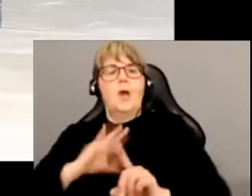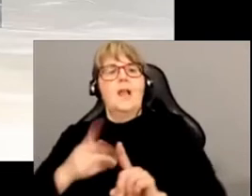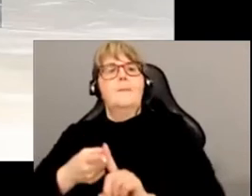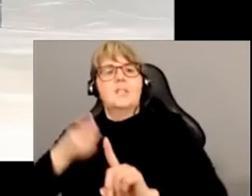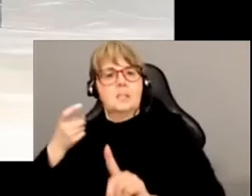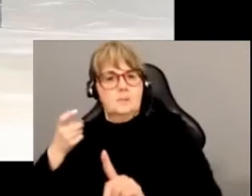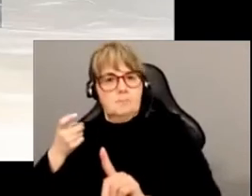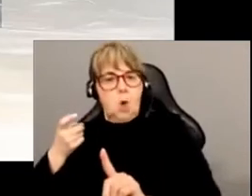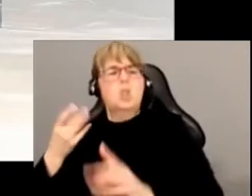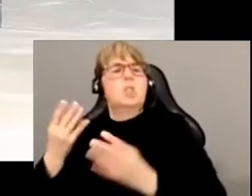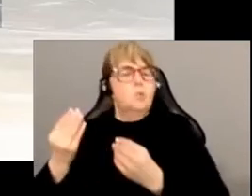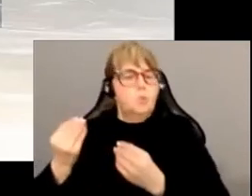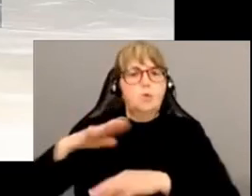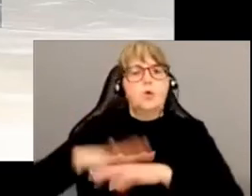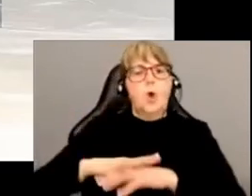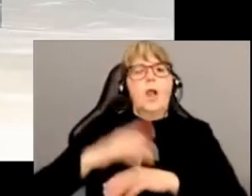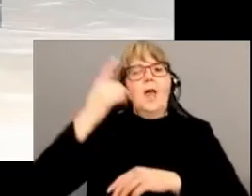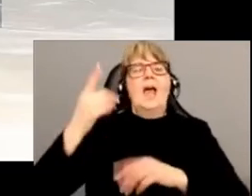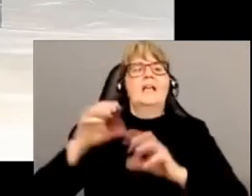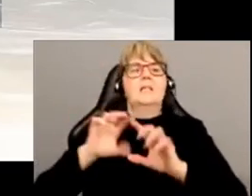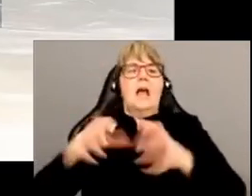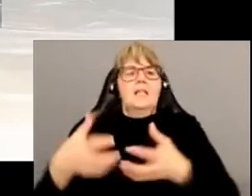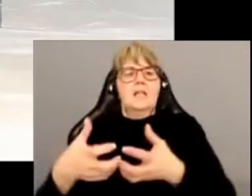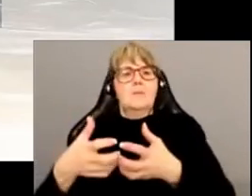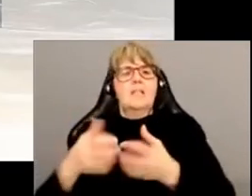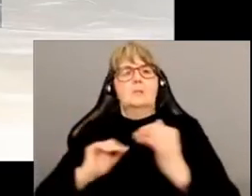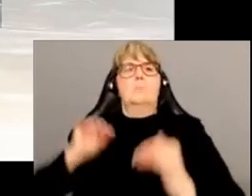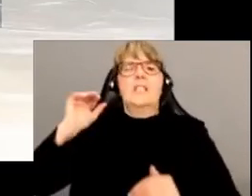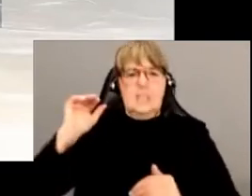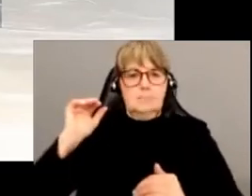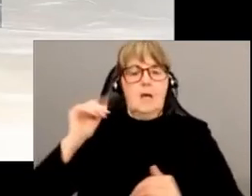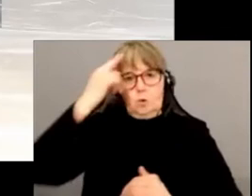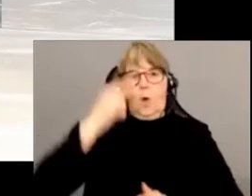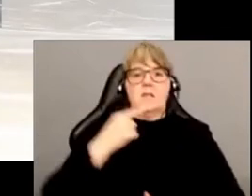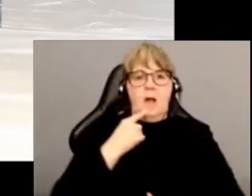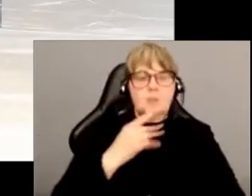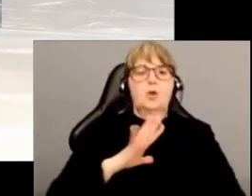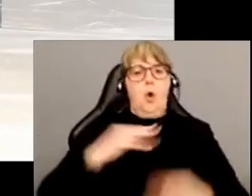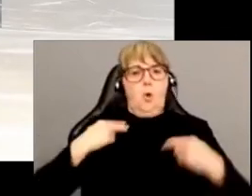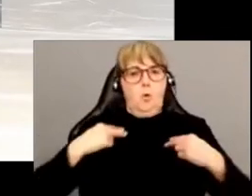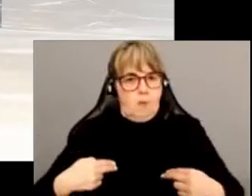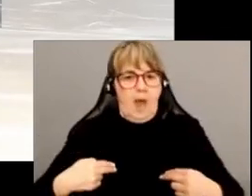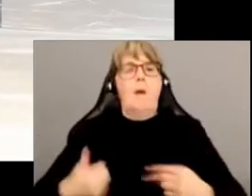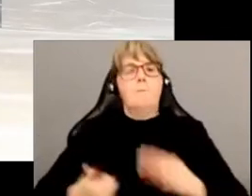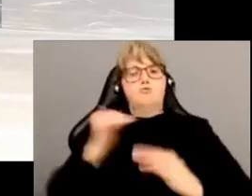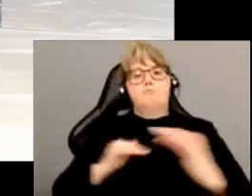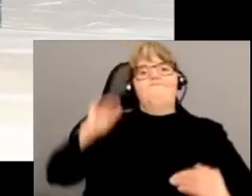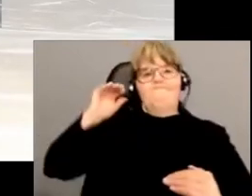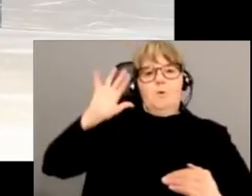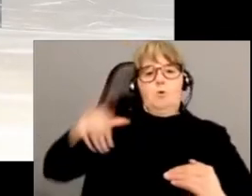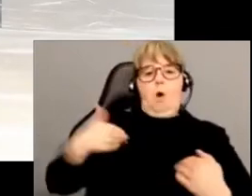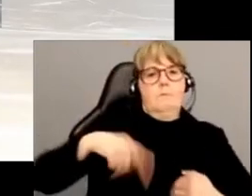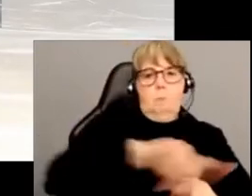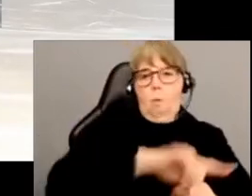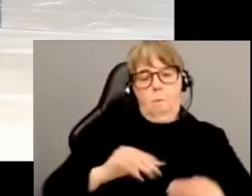Donc plus précisément, j'essaye de montrer que les croyances spécistes, la croyance que les humains importent plus que les autres animaux en particulier,